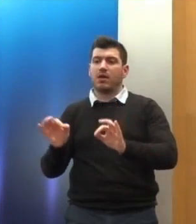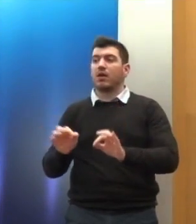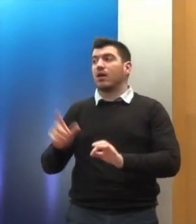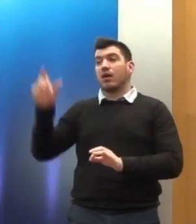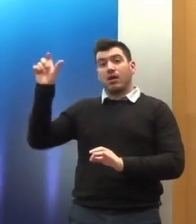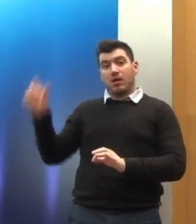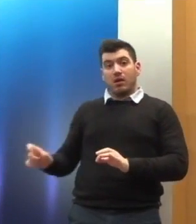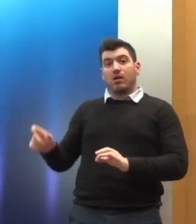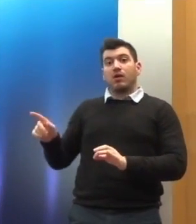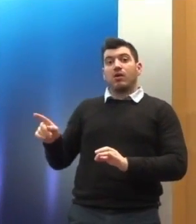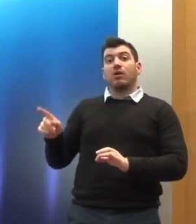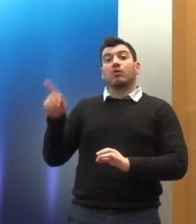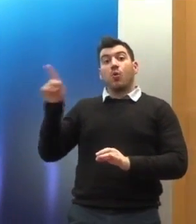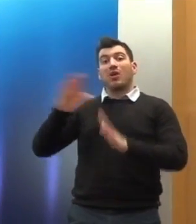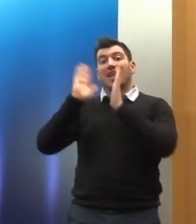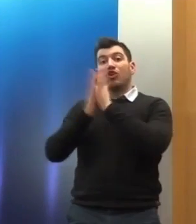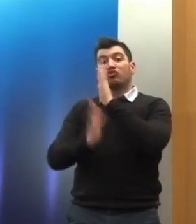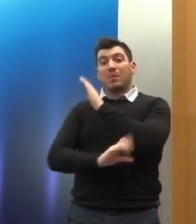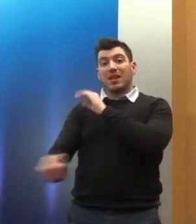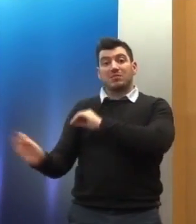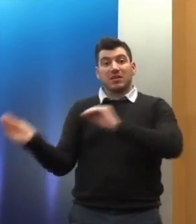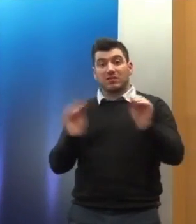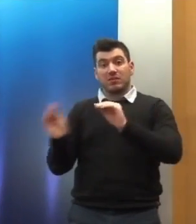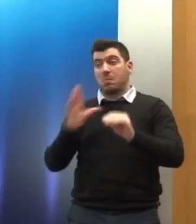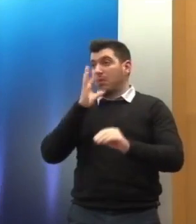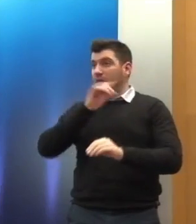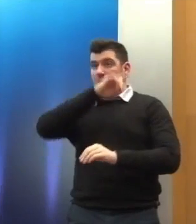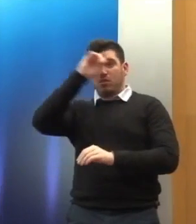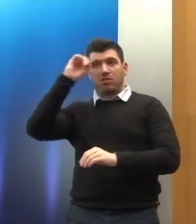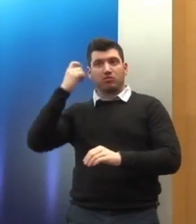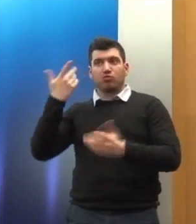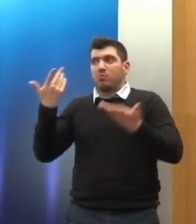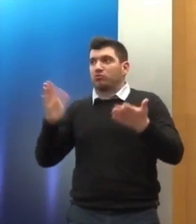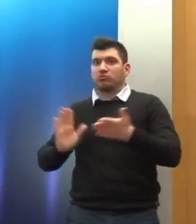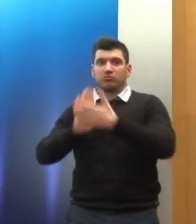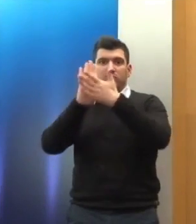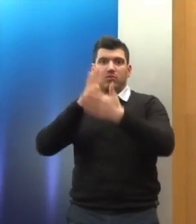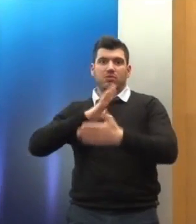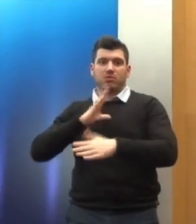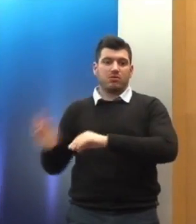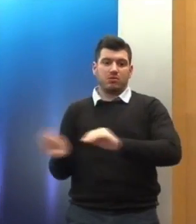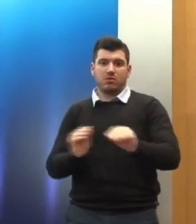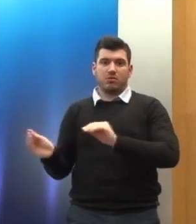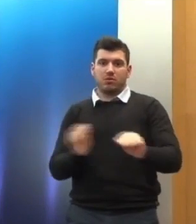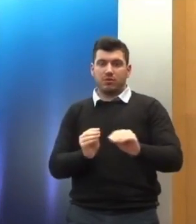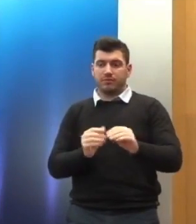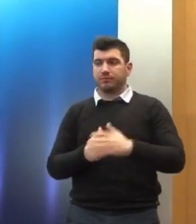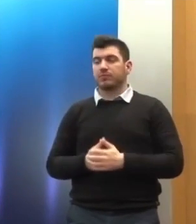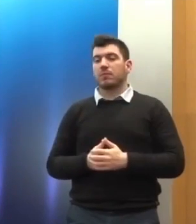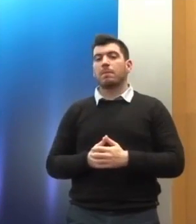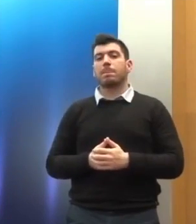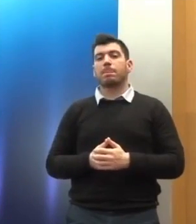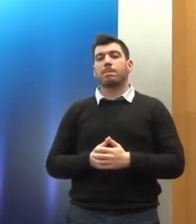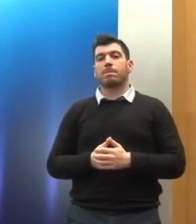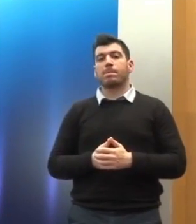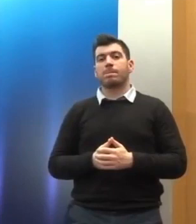κατάσταση ως Γενικός Γραμματέας Μεταναστευτικής Πολιτικής και εκ των πραγμάτων έγινε μία επιλογή η οποία